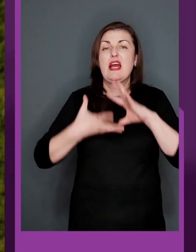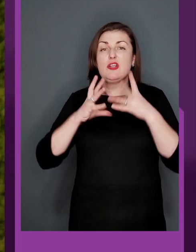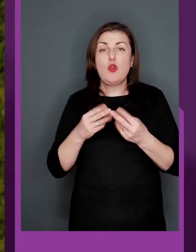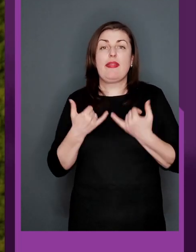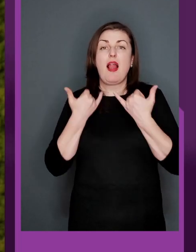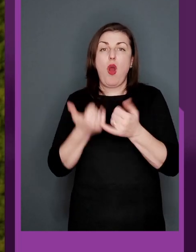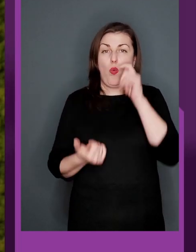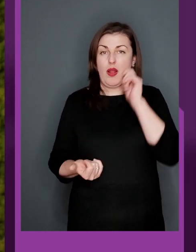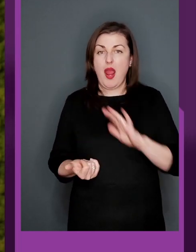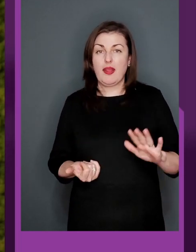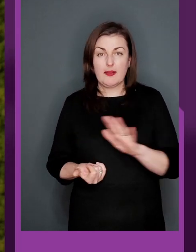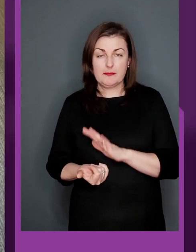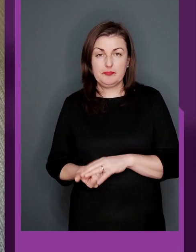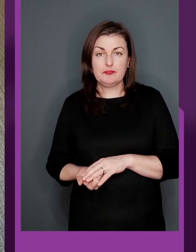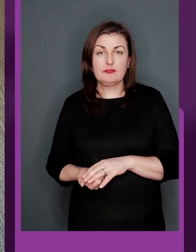результату для України.